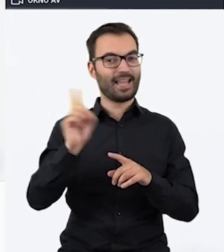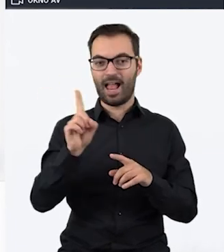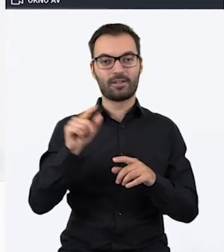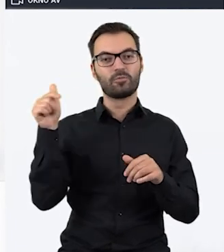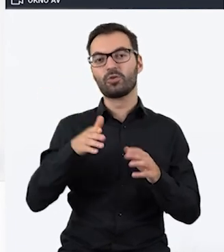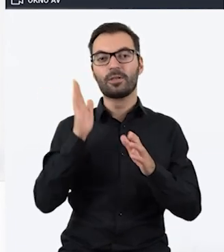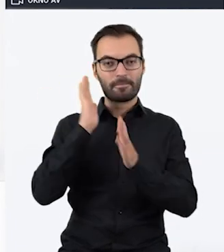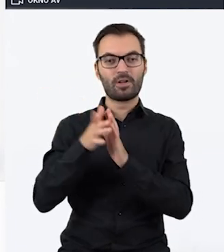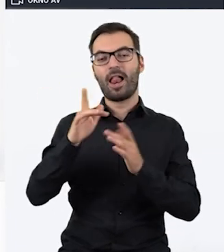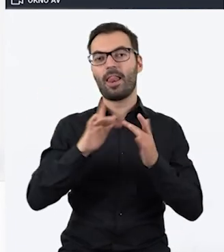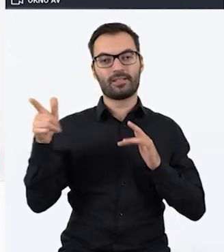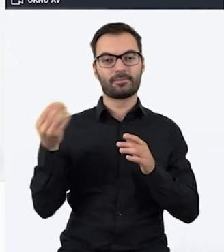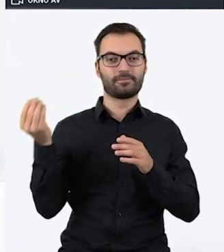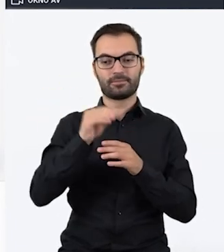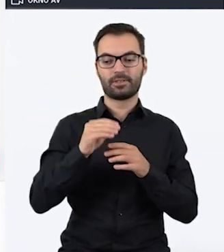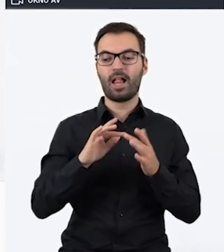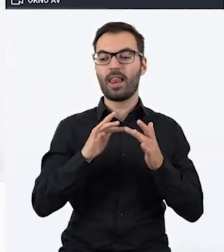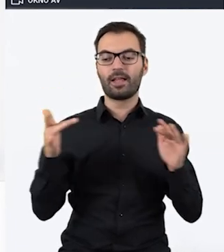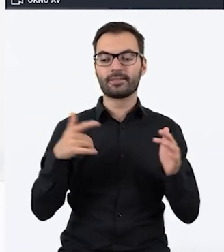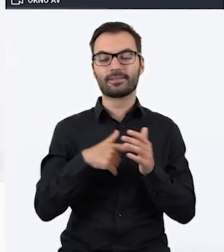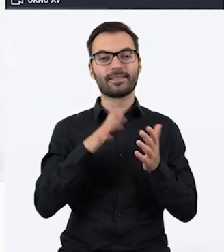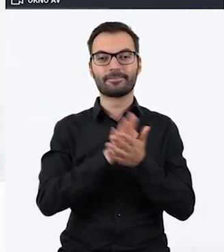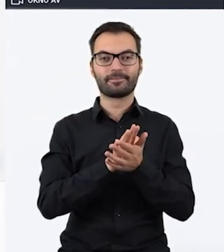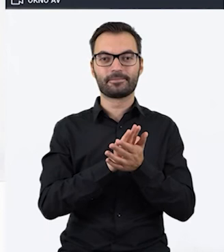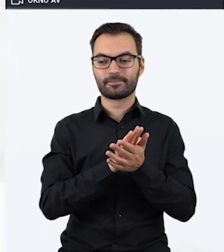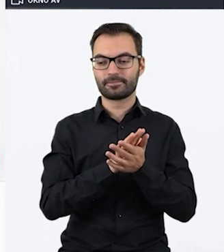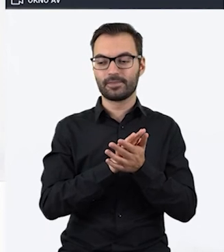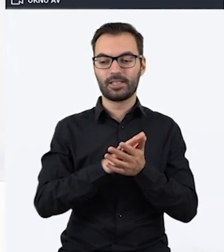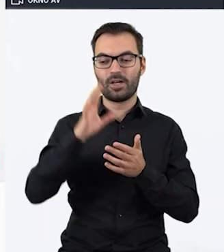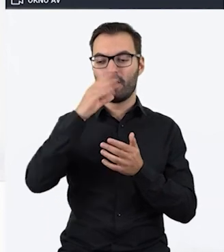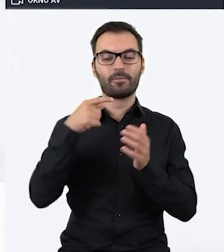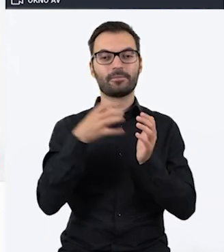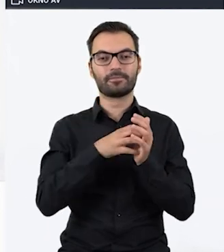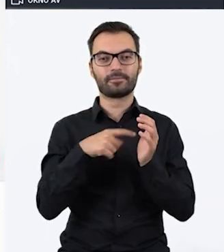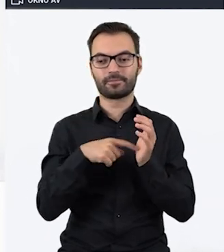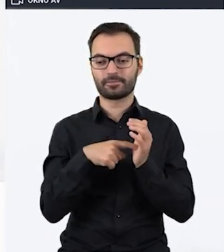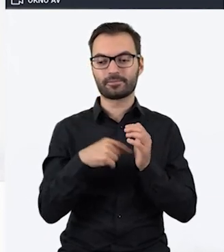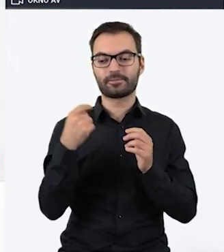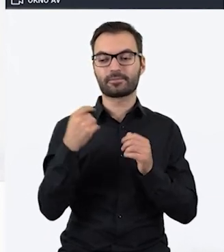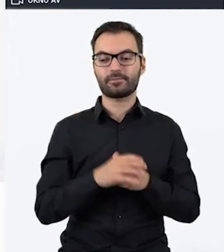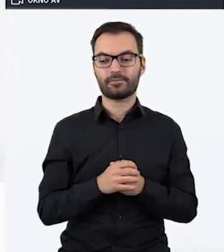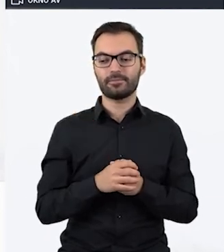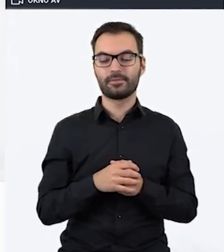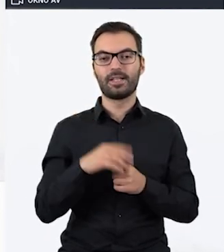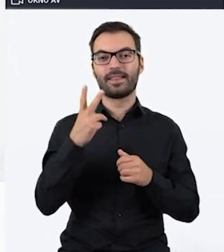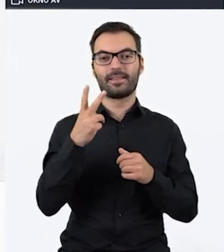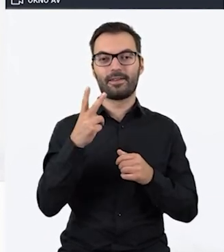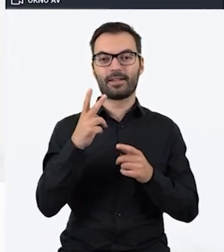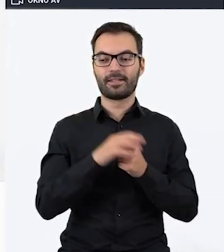osadzania. Te linki charakteryzują się taką ikonką. To są te takie dwa szpiczaste